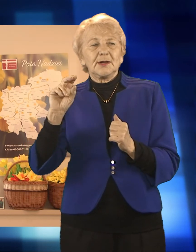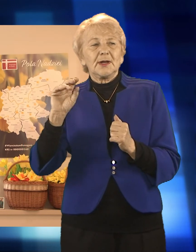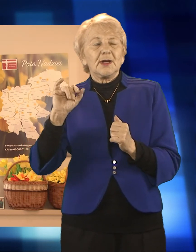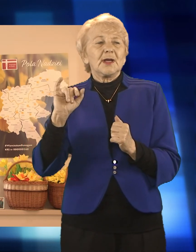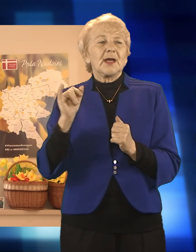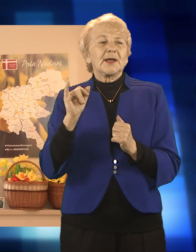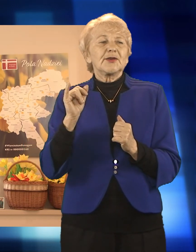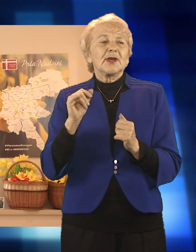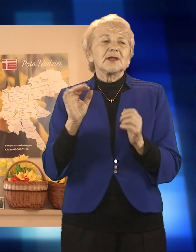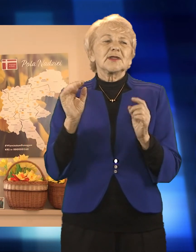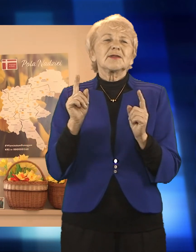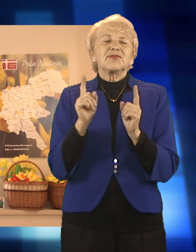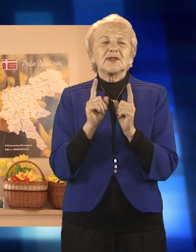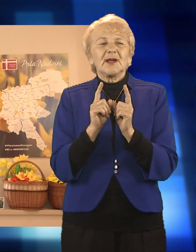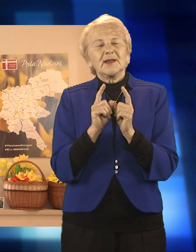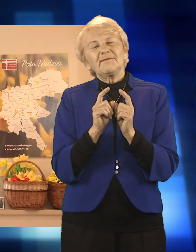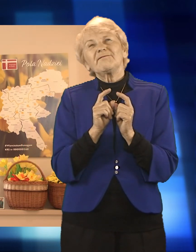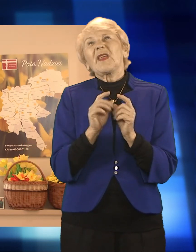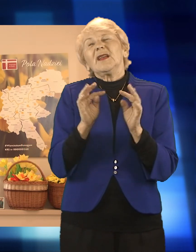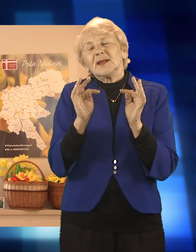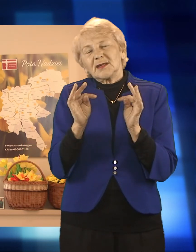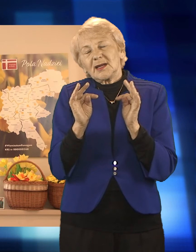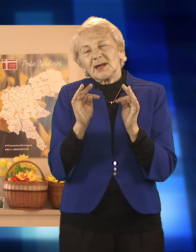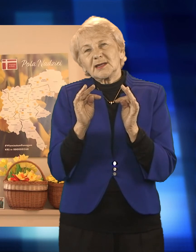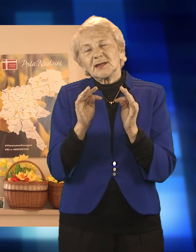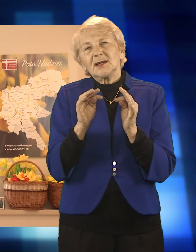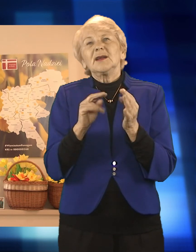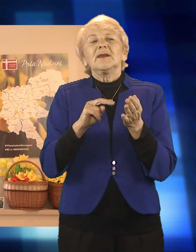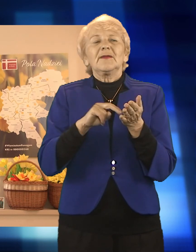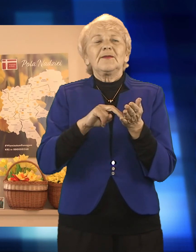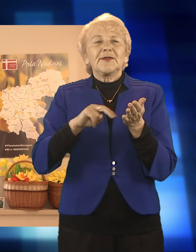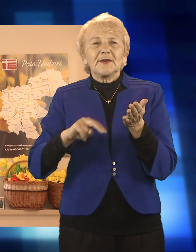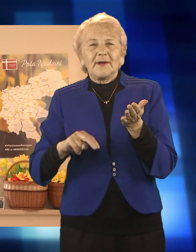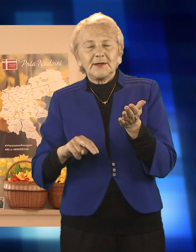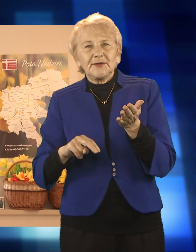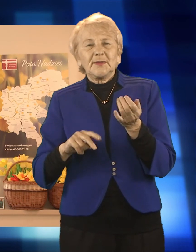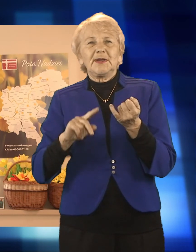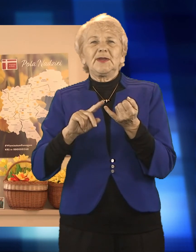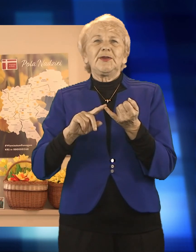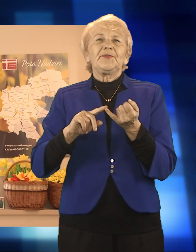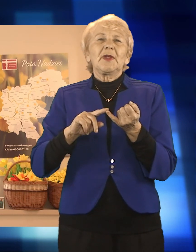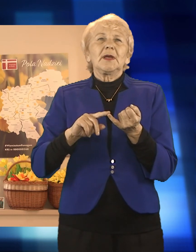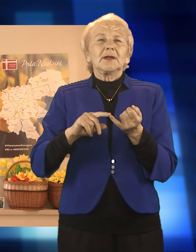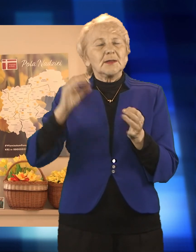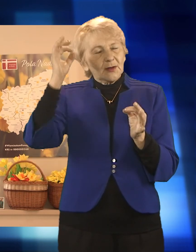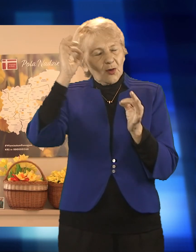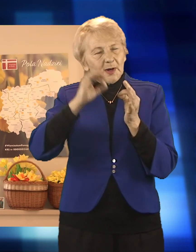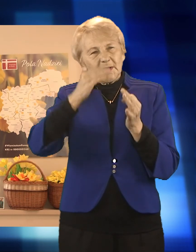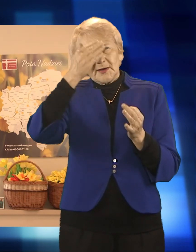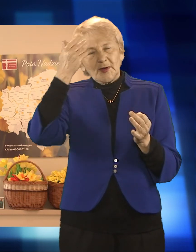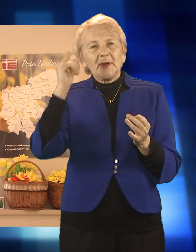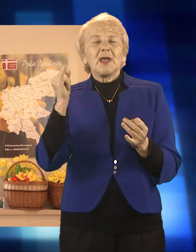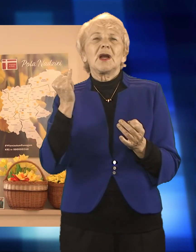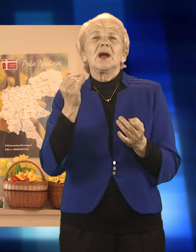gala na Zamku Piastowskim. Niestety musieliśmy to wszystko